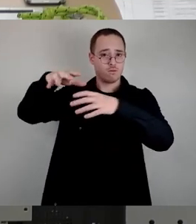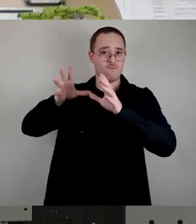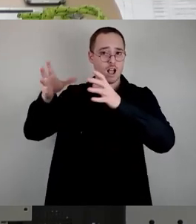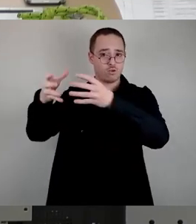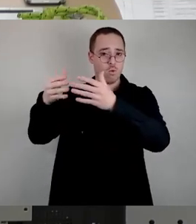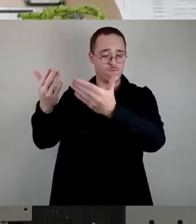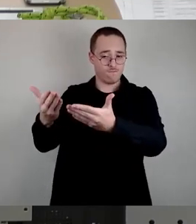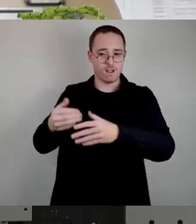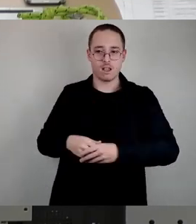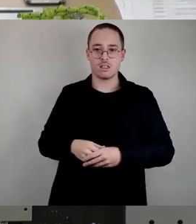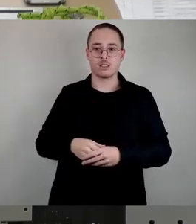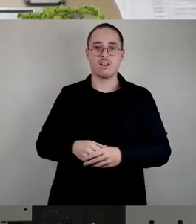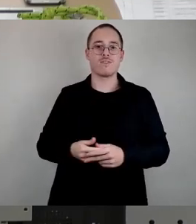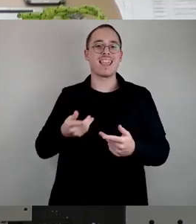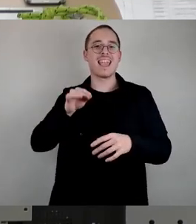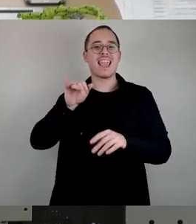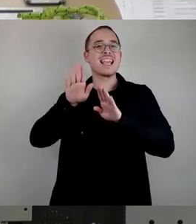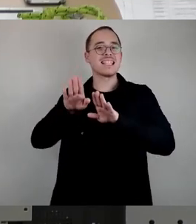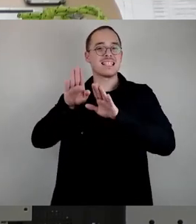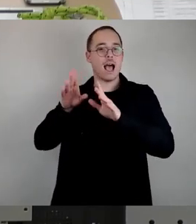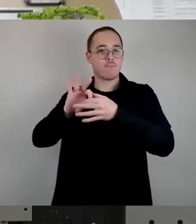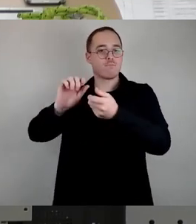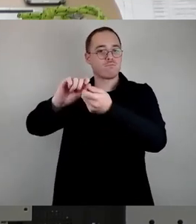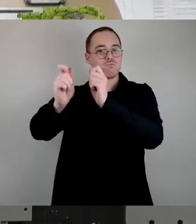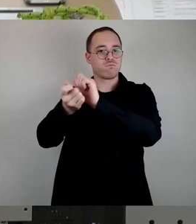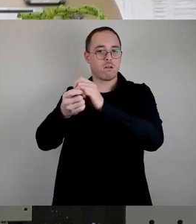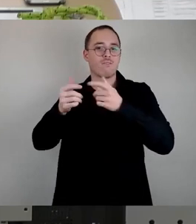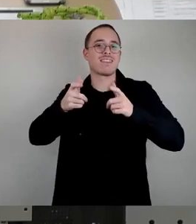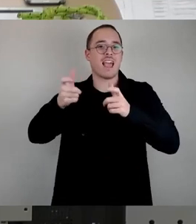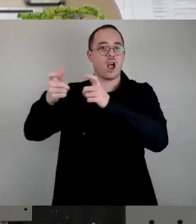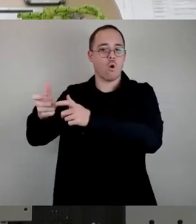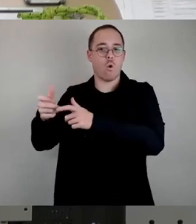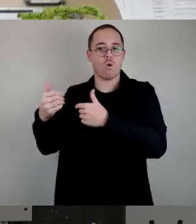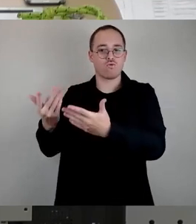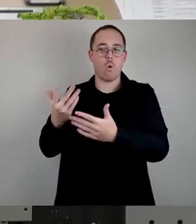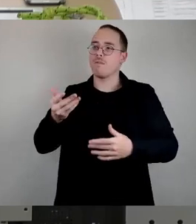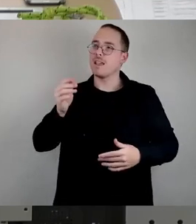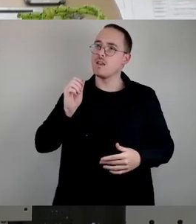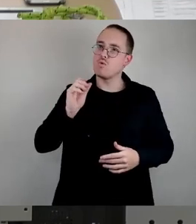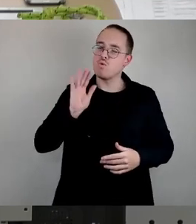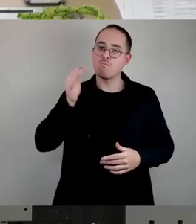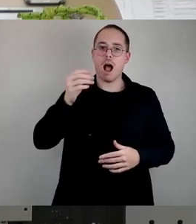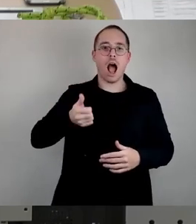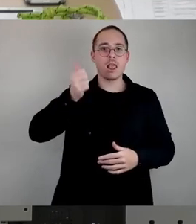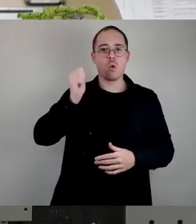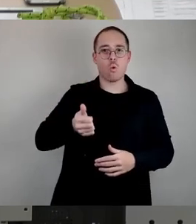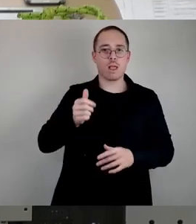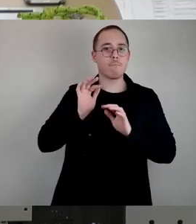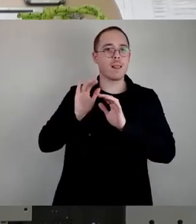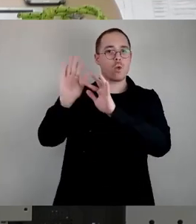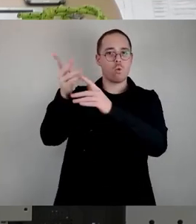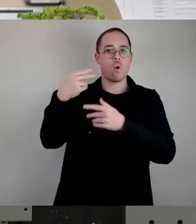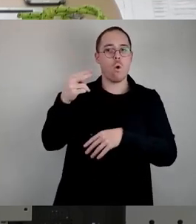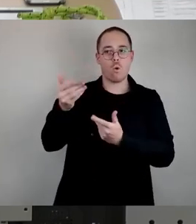islamischem Terror mit jährlich hunderten Millionen von Euro über die grünnahe Heinrich-Böll-Stiftung und seit zwei Jahren auch über das grünbeherrschte